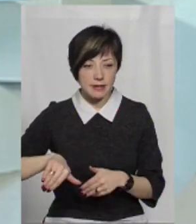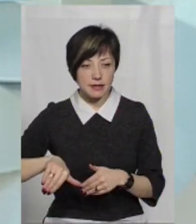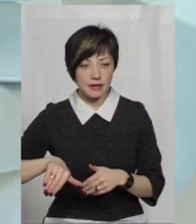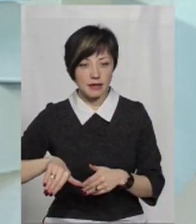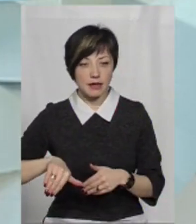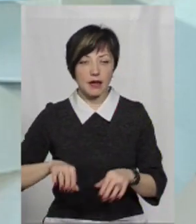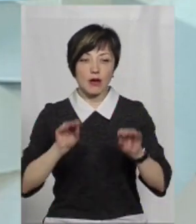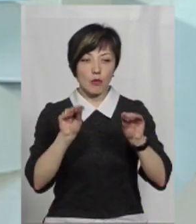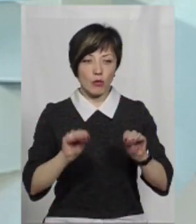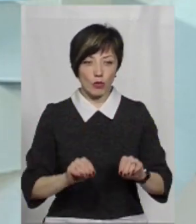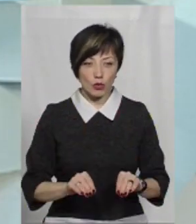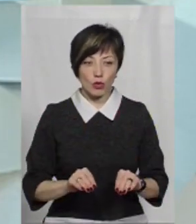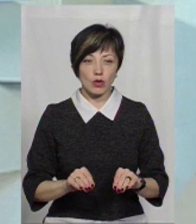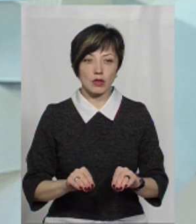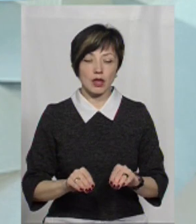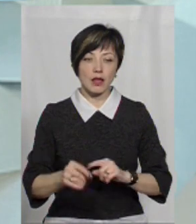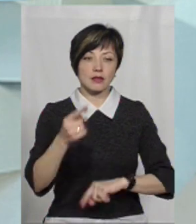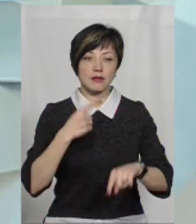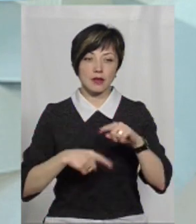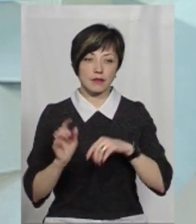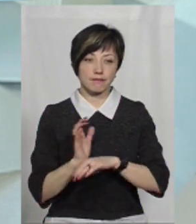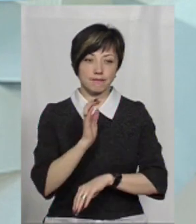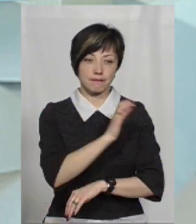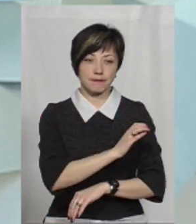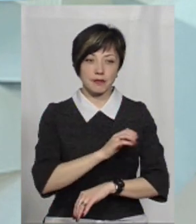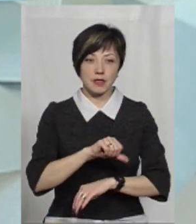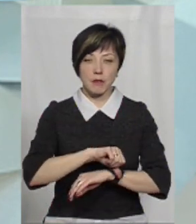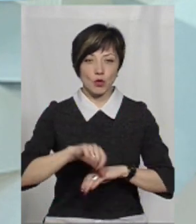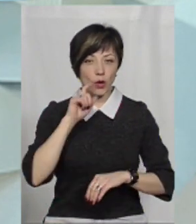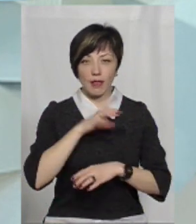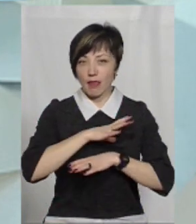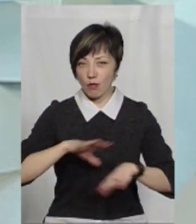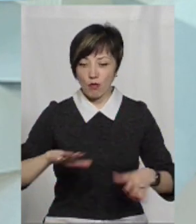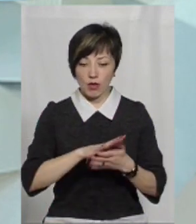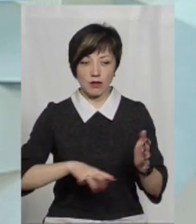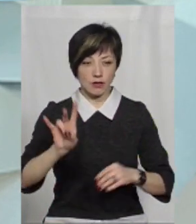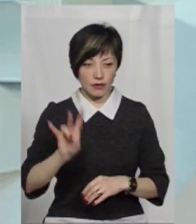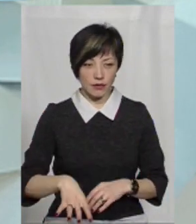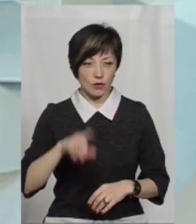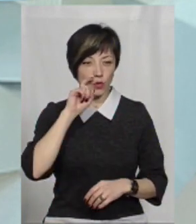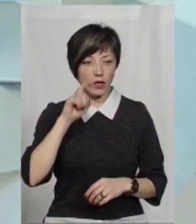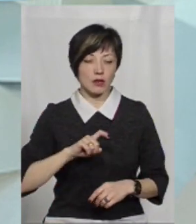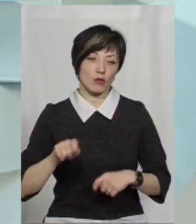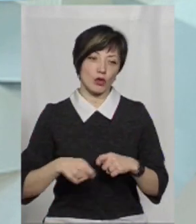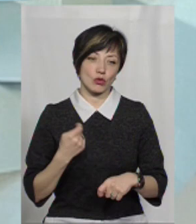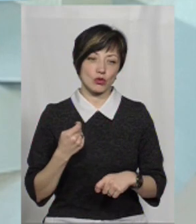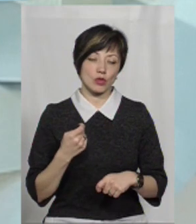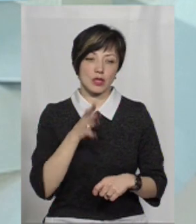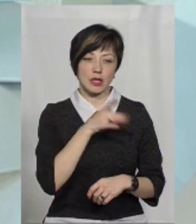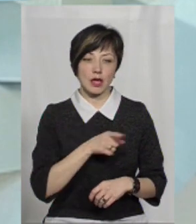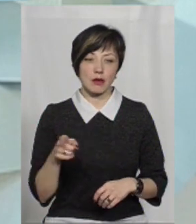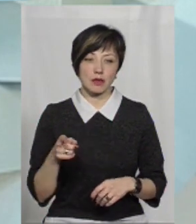складання протоколу, він зворотньо вивезений за межі України не був і в подальшому перебував в Україні, порушуючи